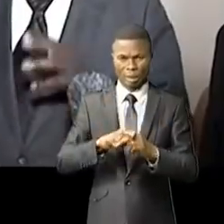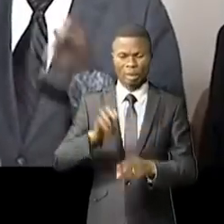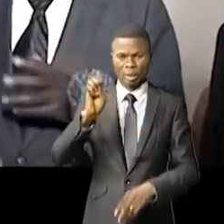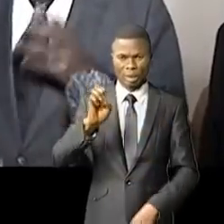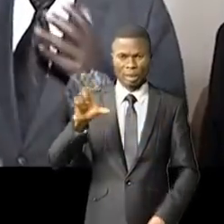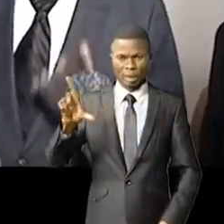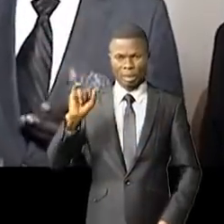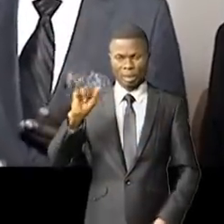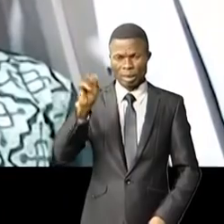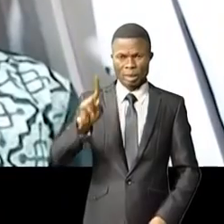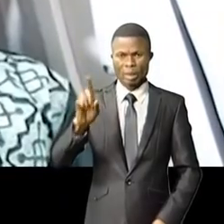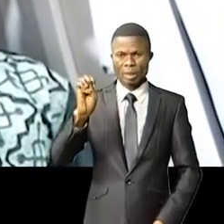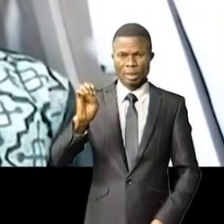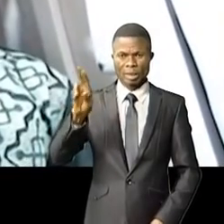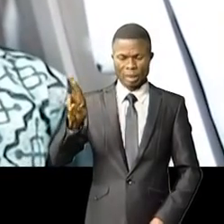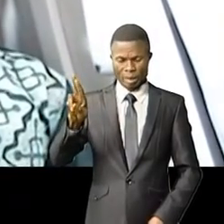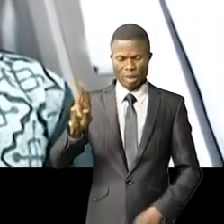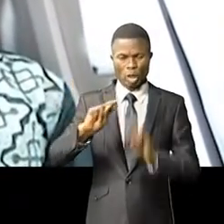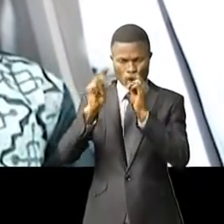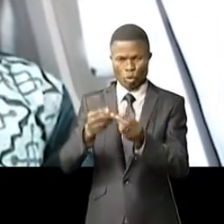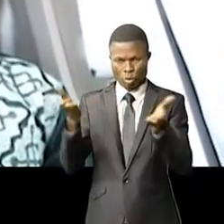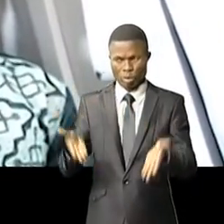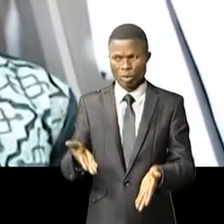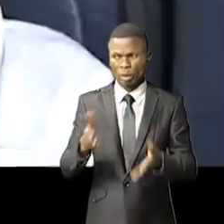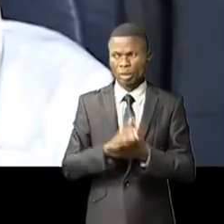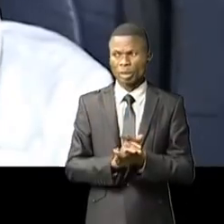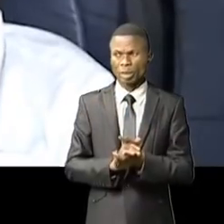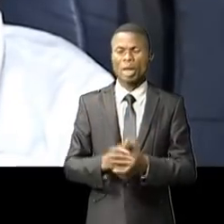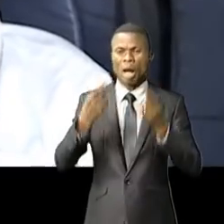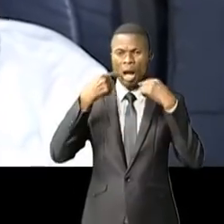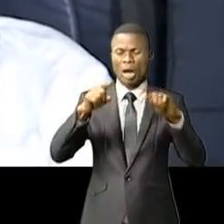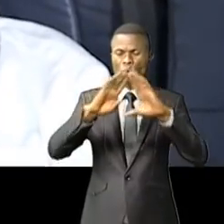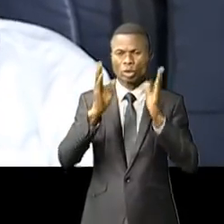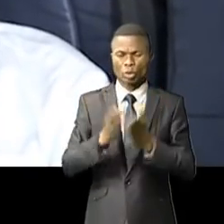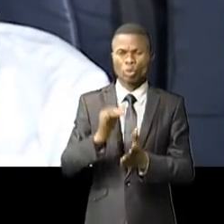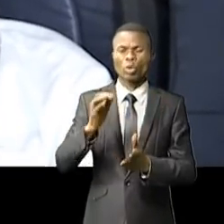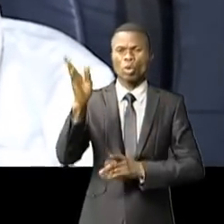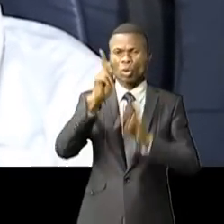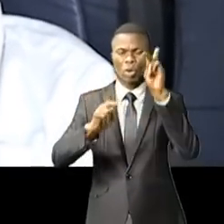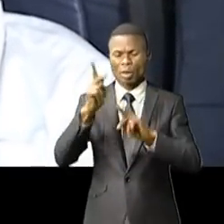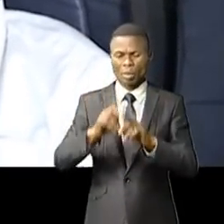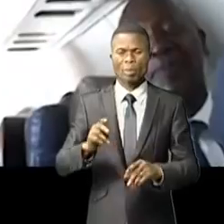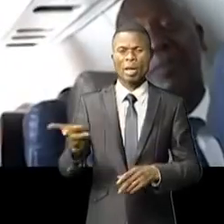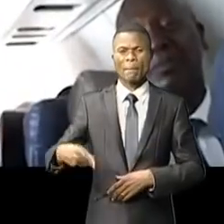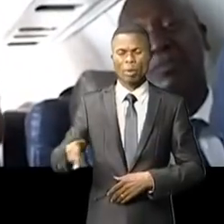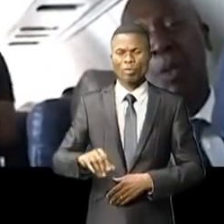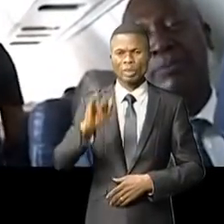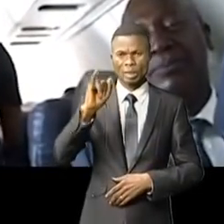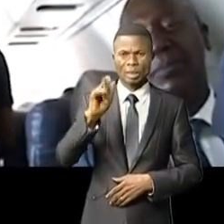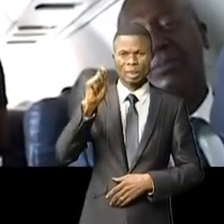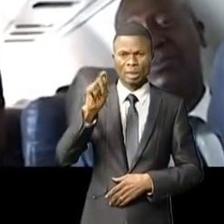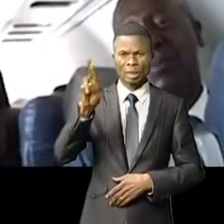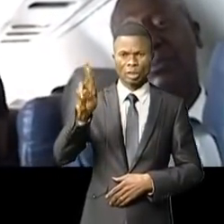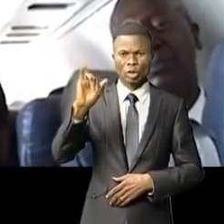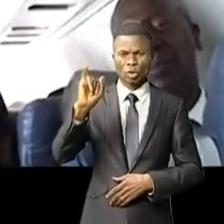fait partie de cette délégation. Nous voudrions nous adresser aux Itouriens pour leur apporter nos encouragements pendant ce moment difficile, mais